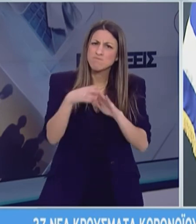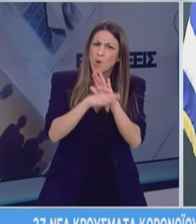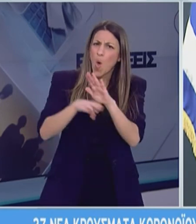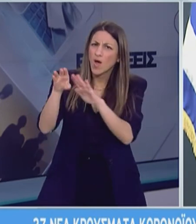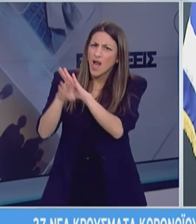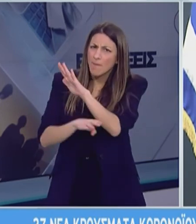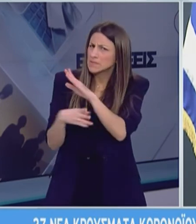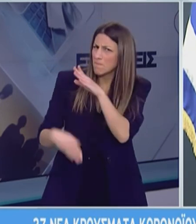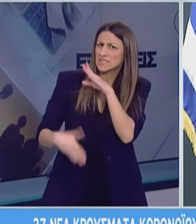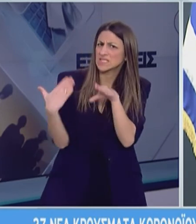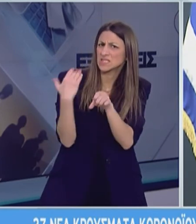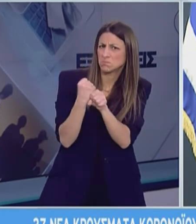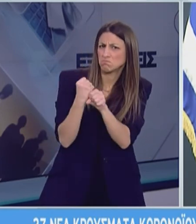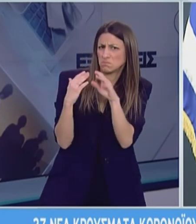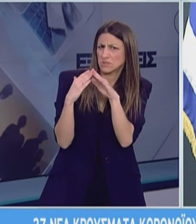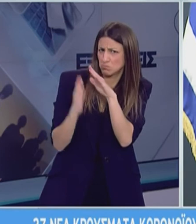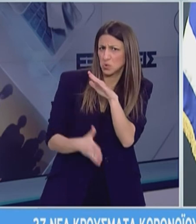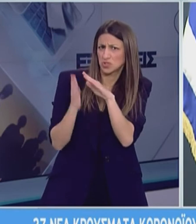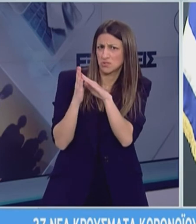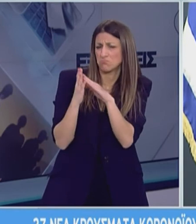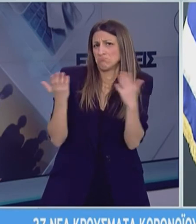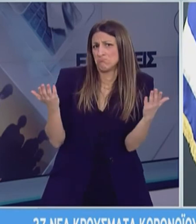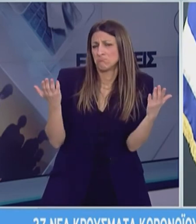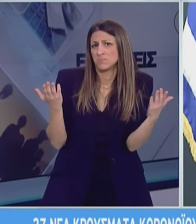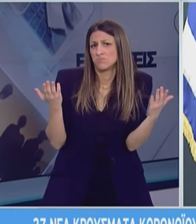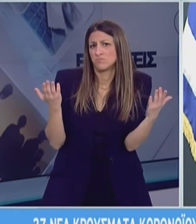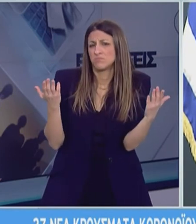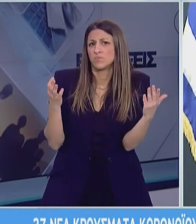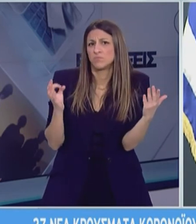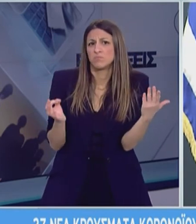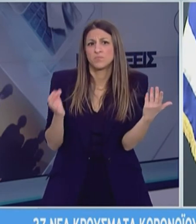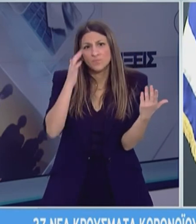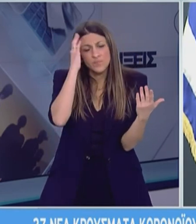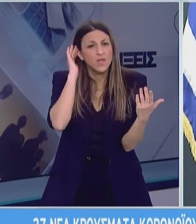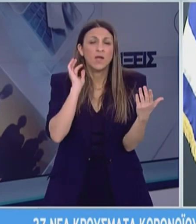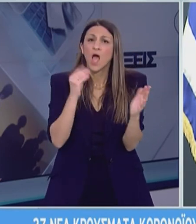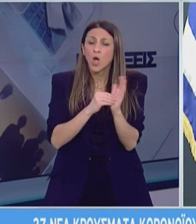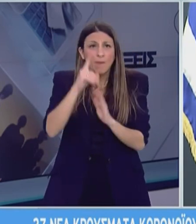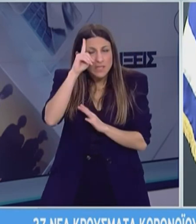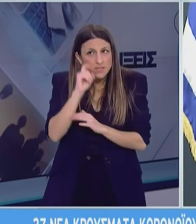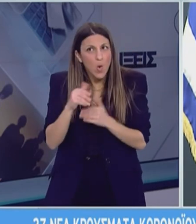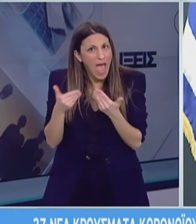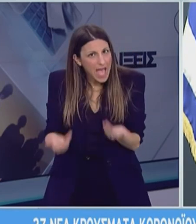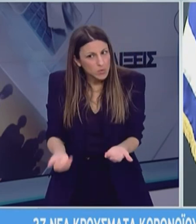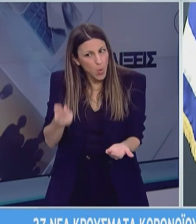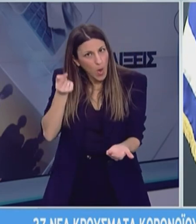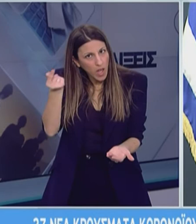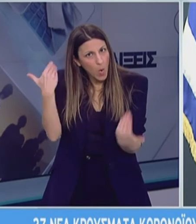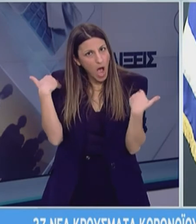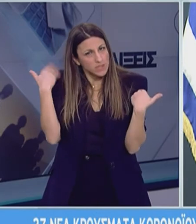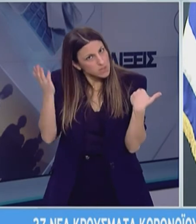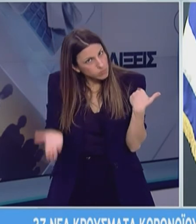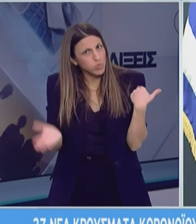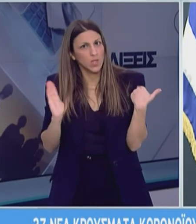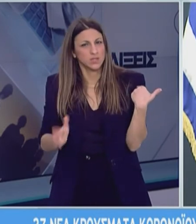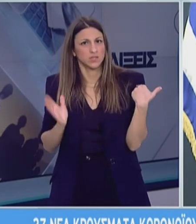των οποίων να κάνει κανείς σπίτι. Φυσικά και από όσο γνωρίζω δεν απαγορεύεται και η άσκηση έξω με